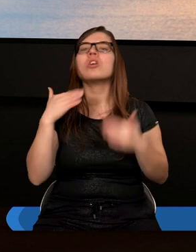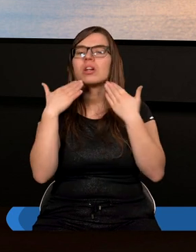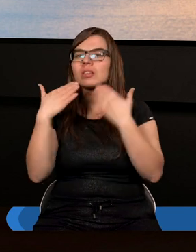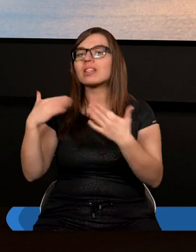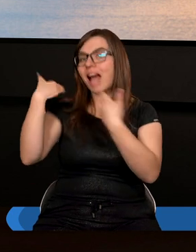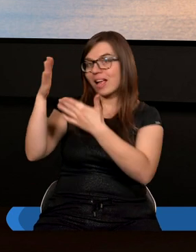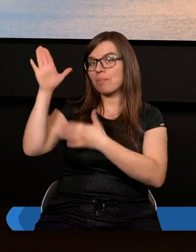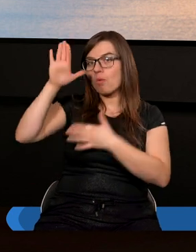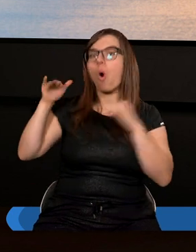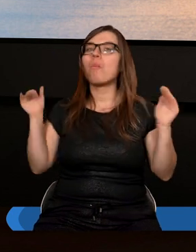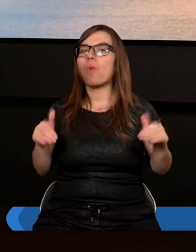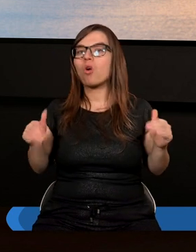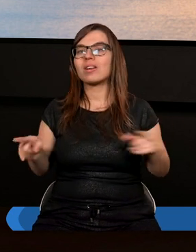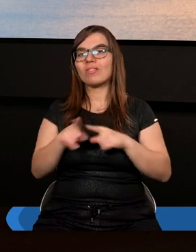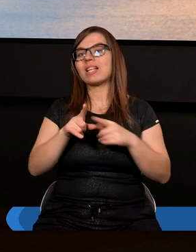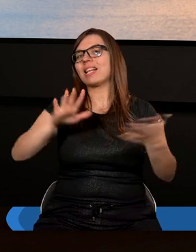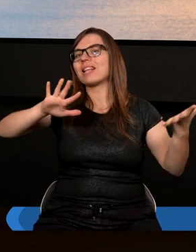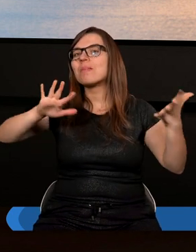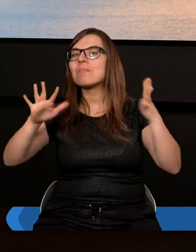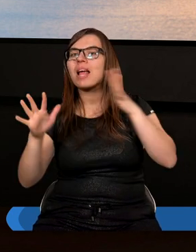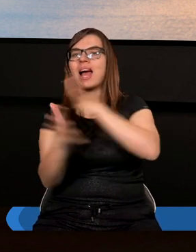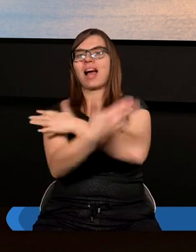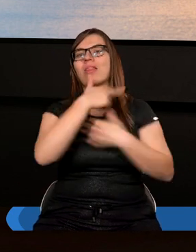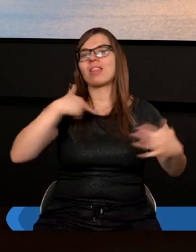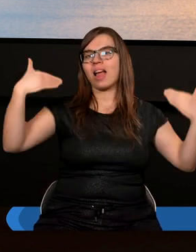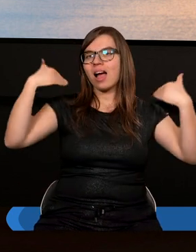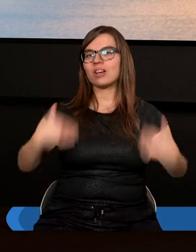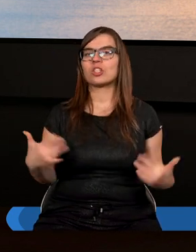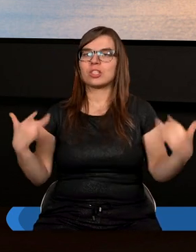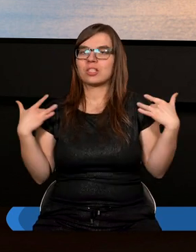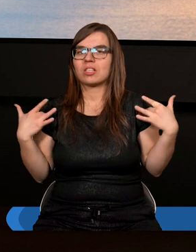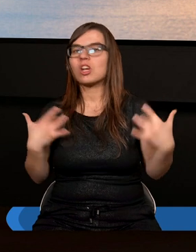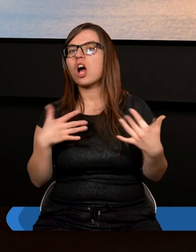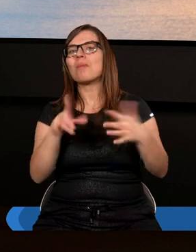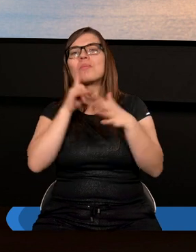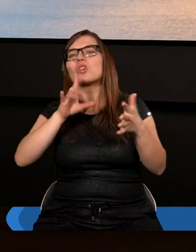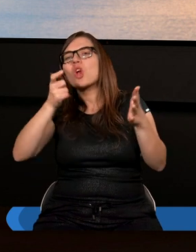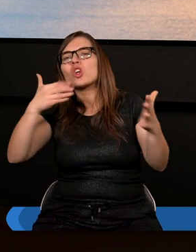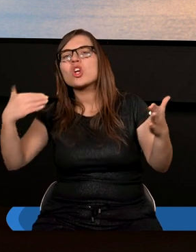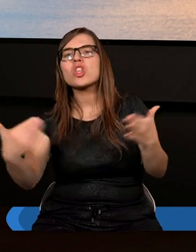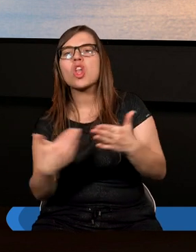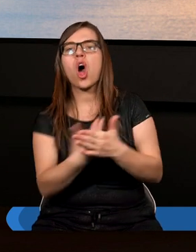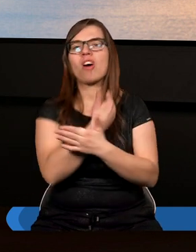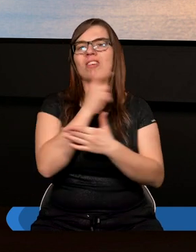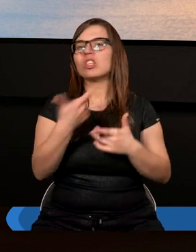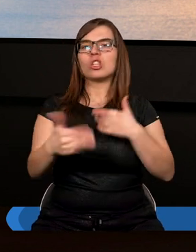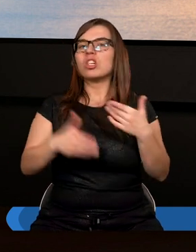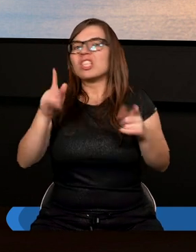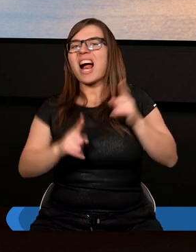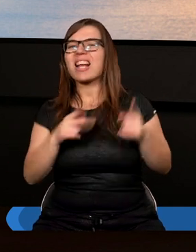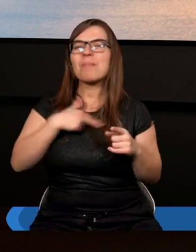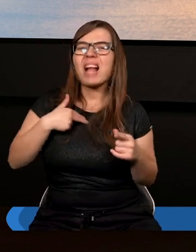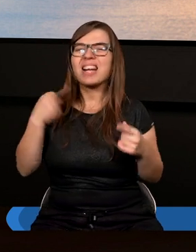Bogu możliwość zmieniania naszego życia, czynienia czegoś nowego, czegoś, co może nie było wcześniej w naszym